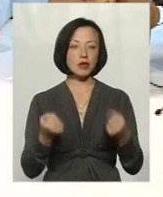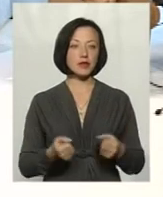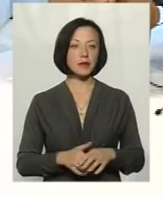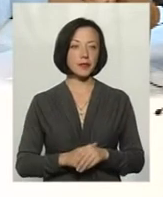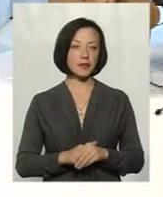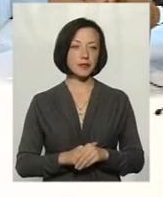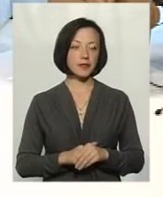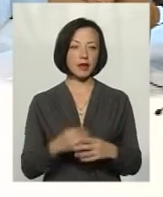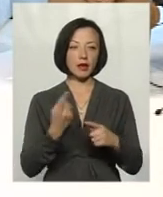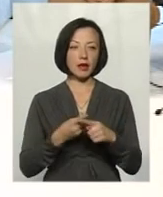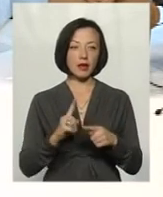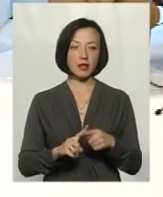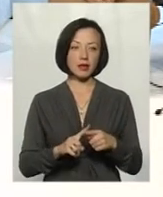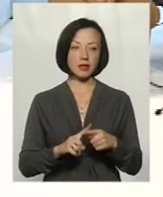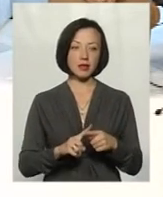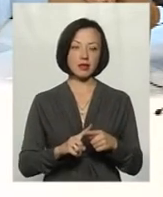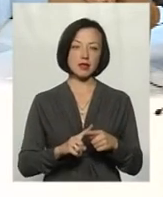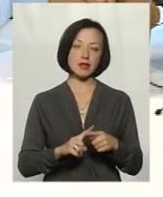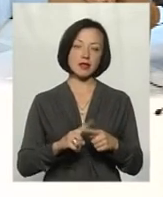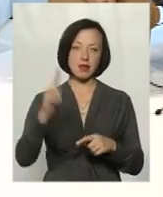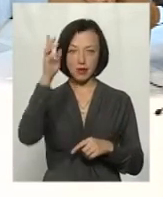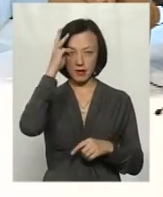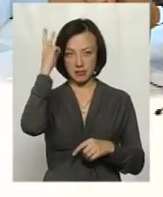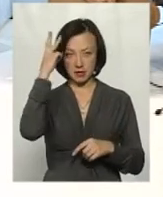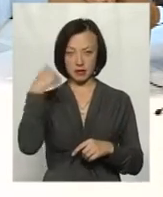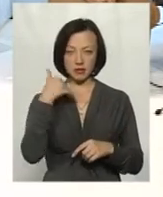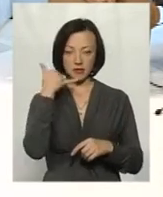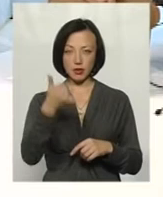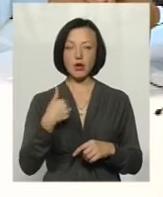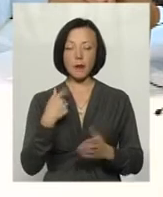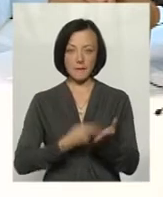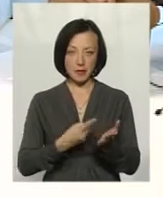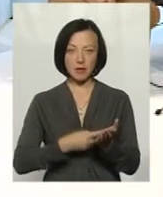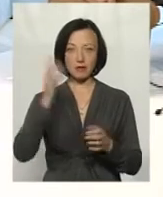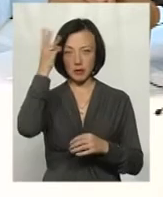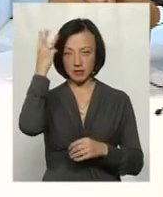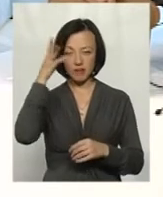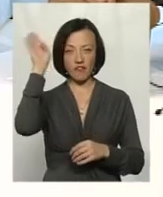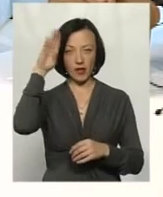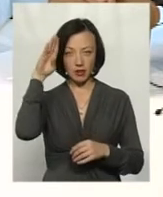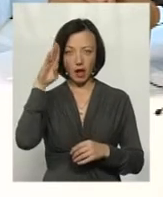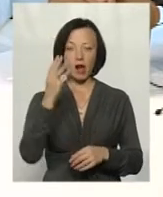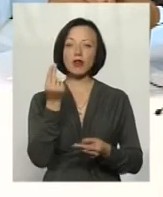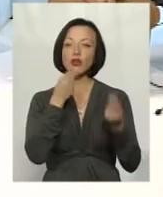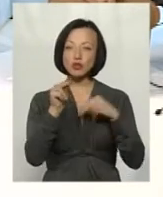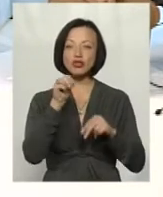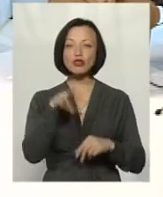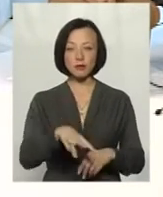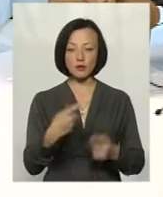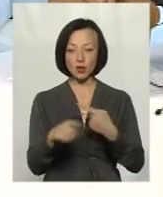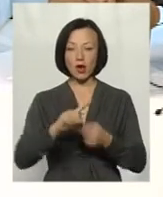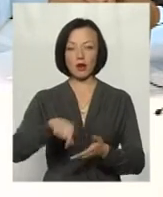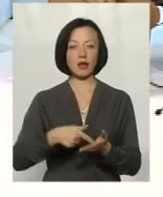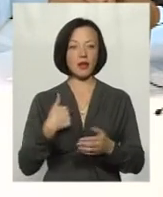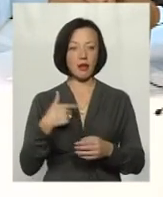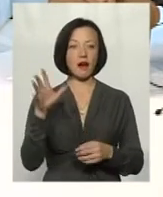Це Виктор Владимирович Хмельницький. Я дійсно можу підтвердити, що вода в Хмельницькі намного краще, ніж в інших містах. Я